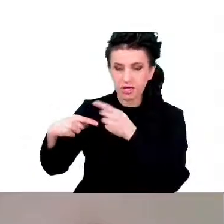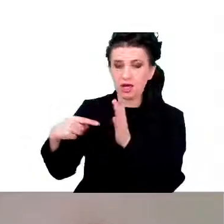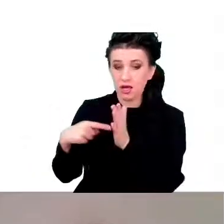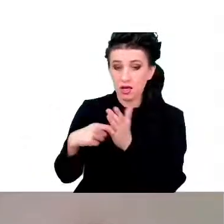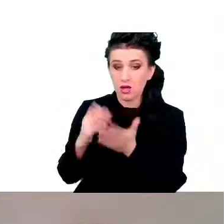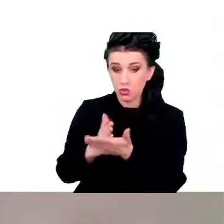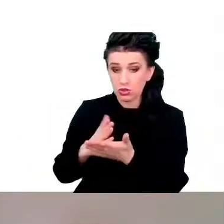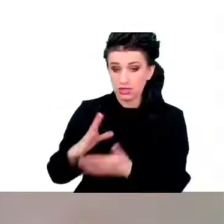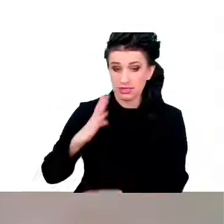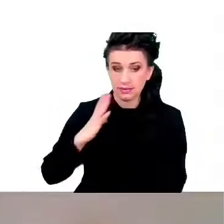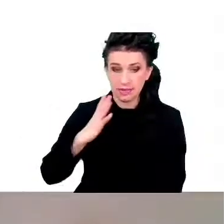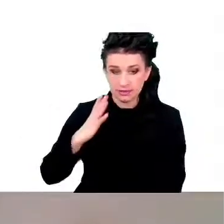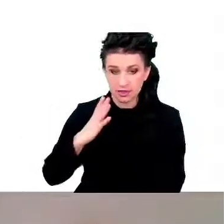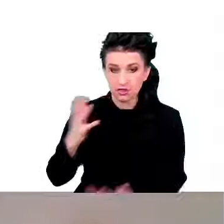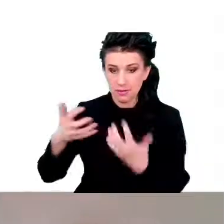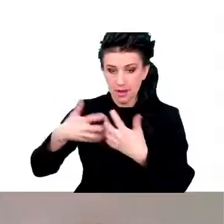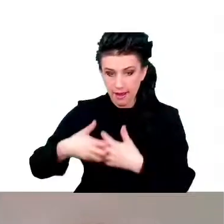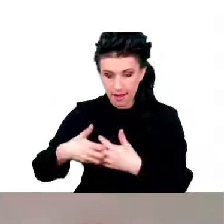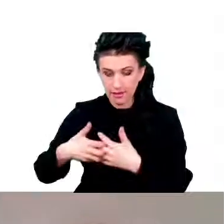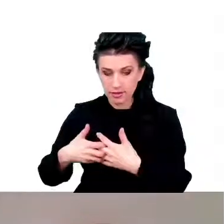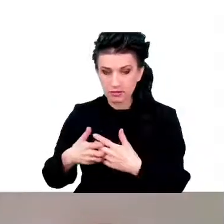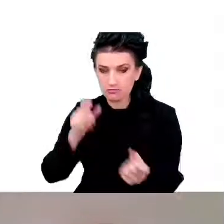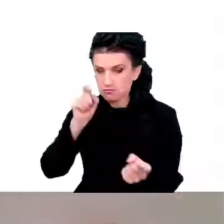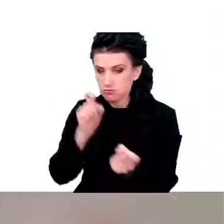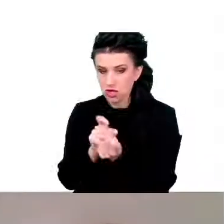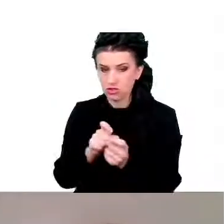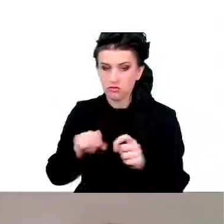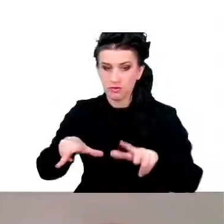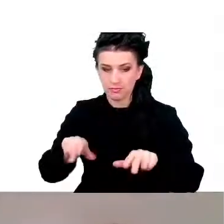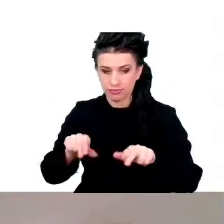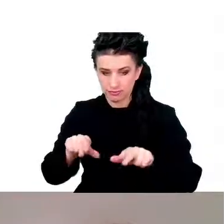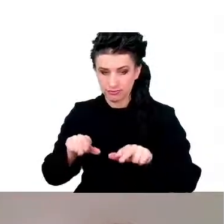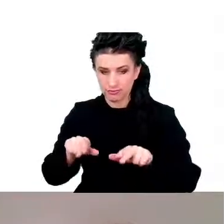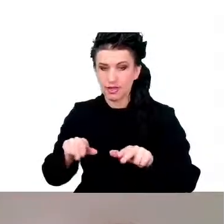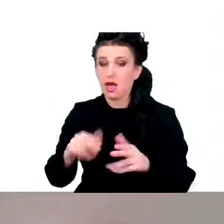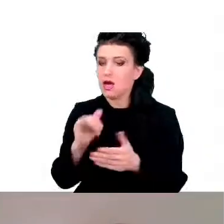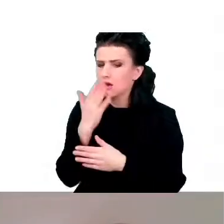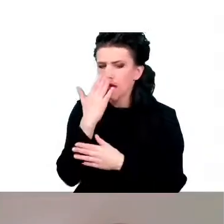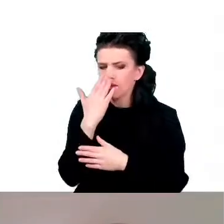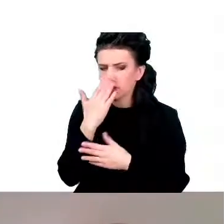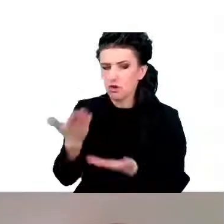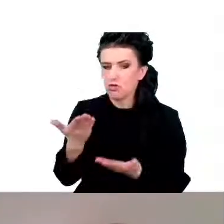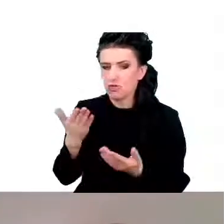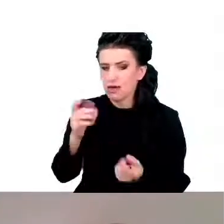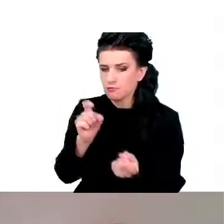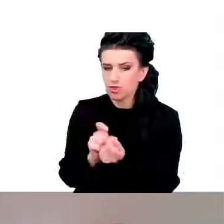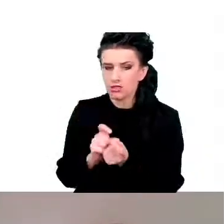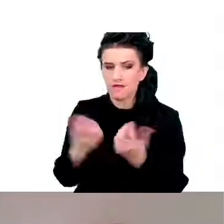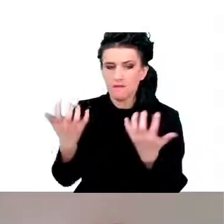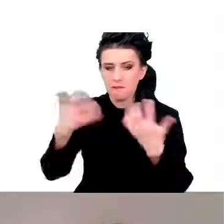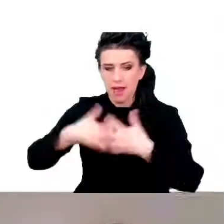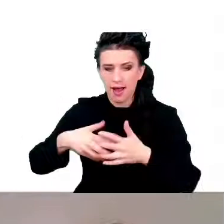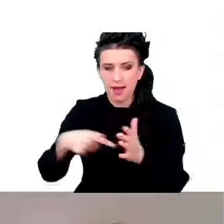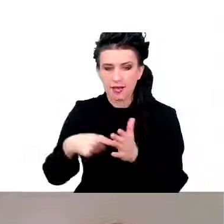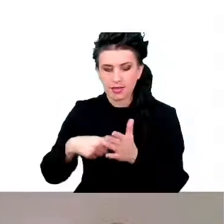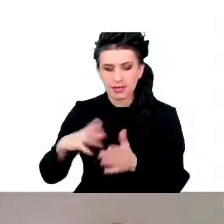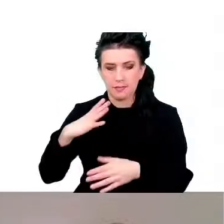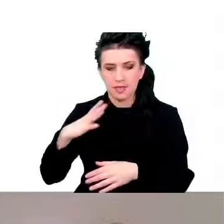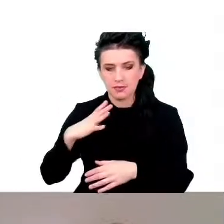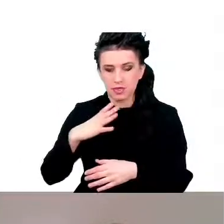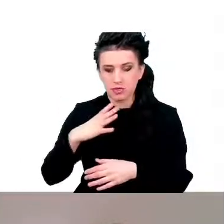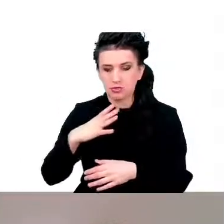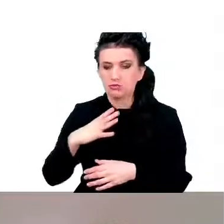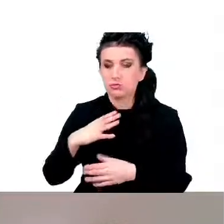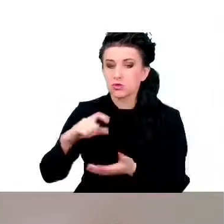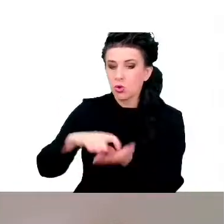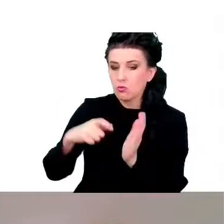nowotworem. I ten mechanizm polega na tym, że komórka, kiedy przechodzi w ten stan senescencji,